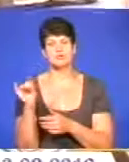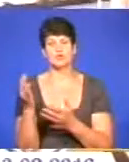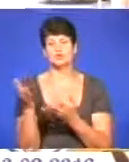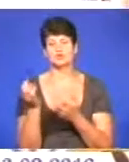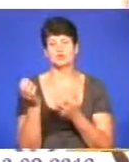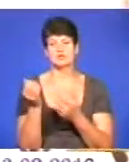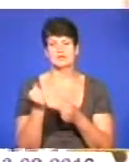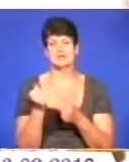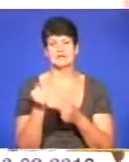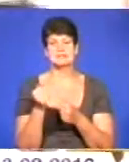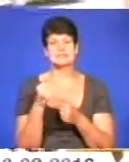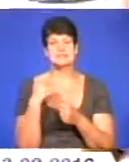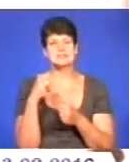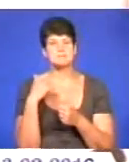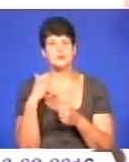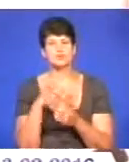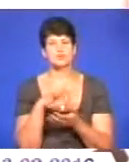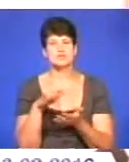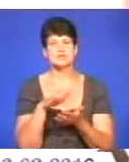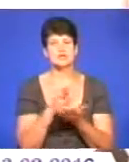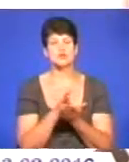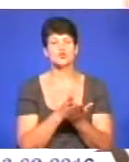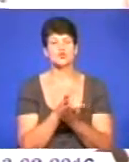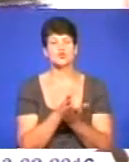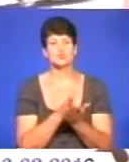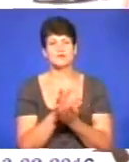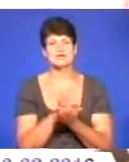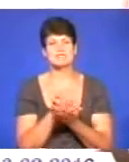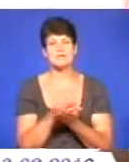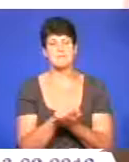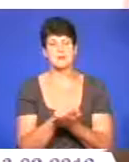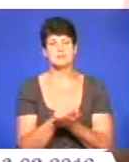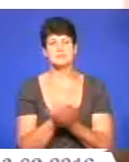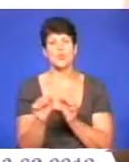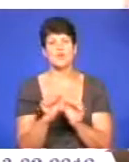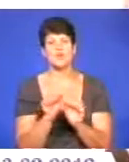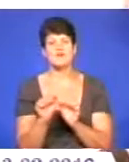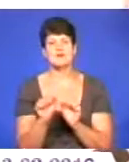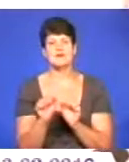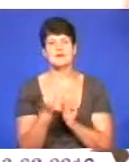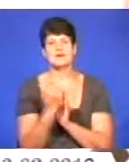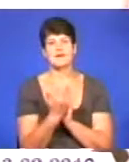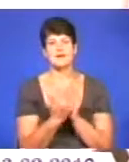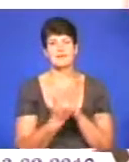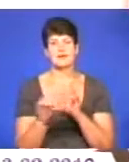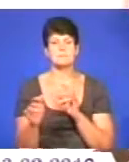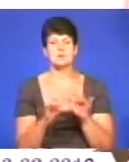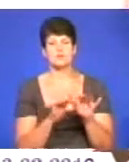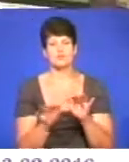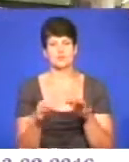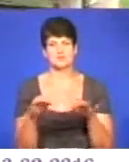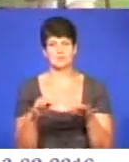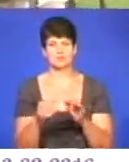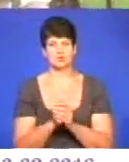інформацію з центральної диспетчерської служби, яка займається управлінням, графіками руху і так далі, громадським